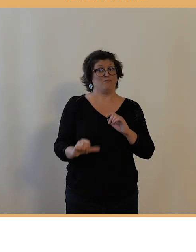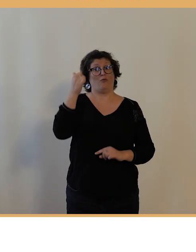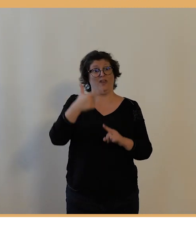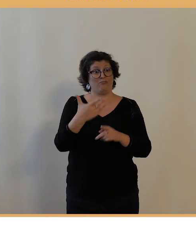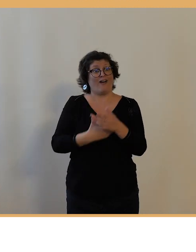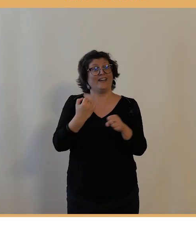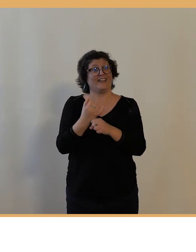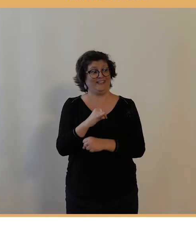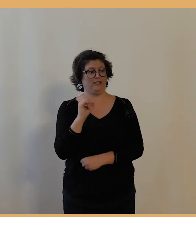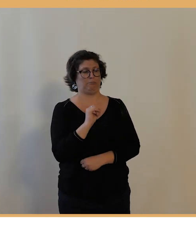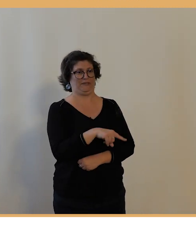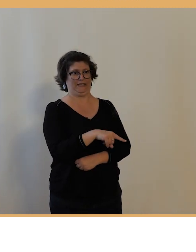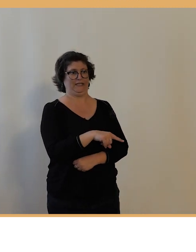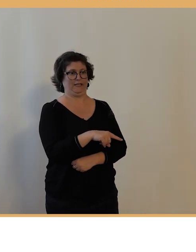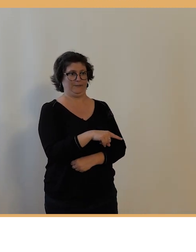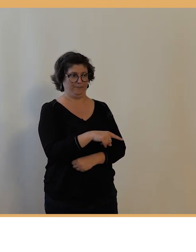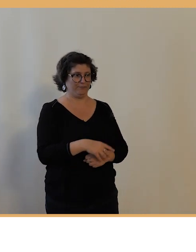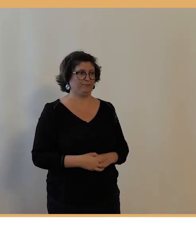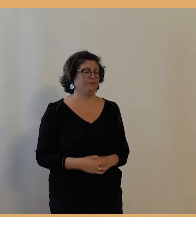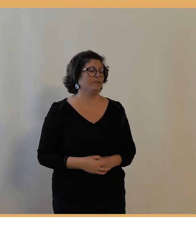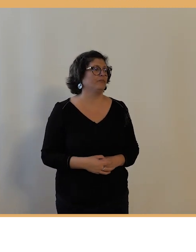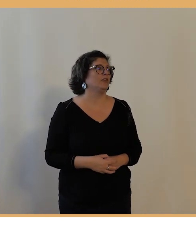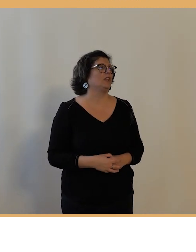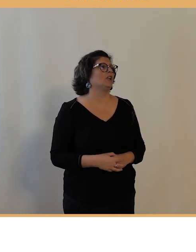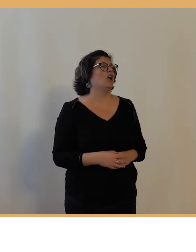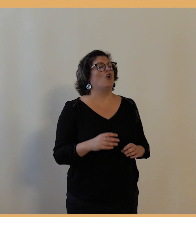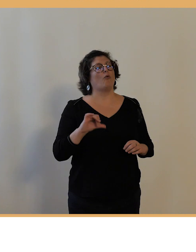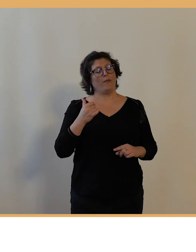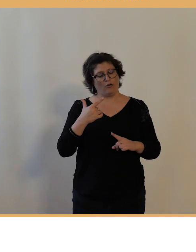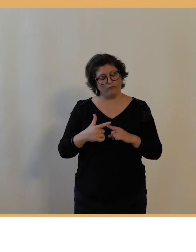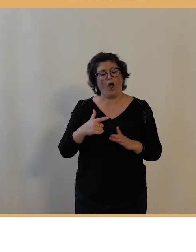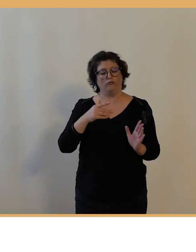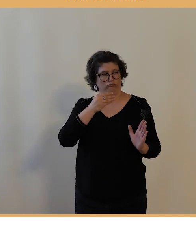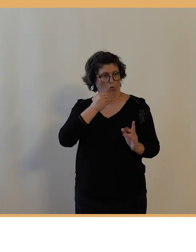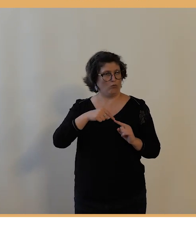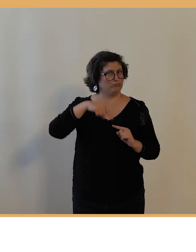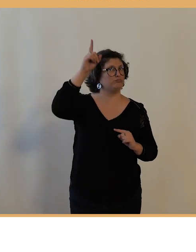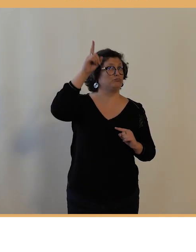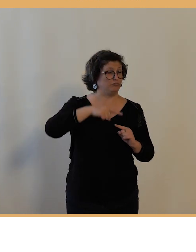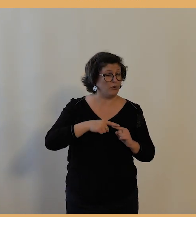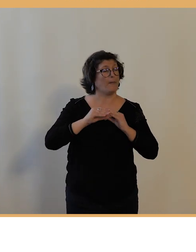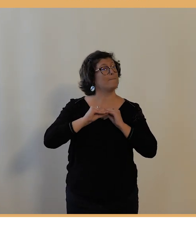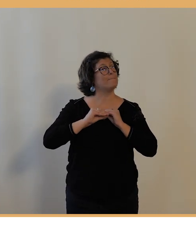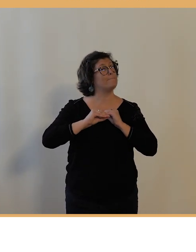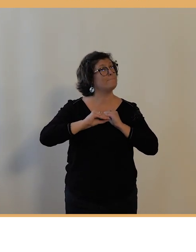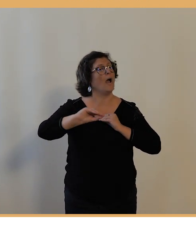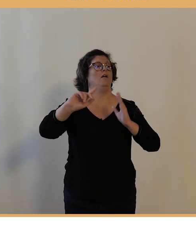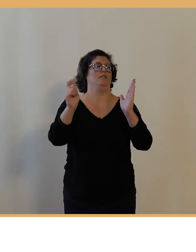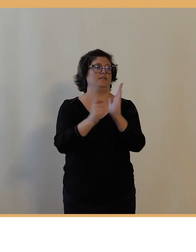interruption pour la deuxième édition qui ne se reprendra qu'en 1901